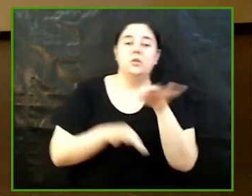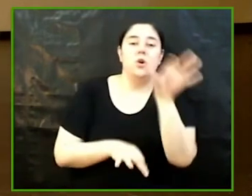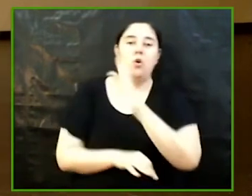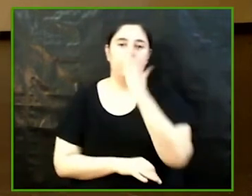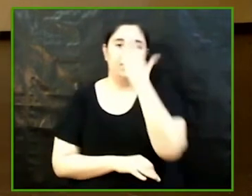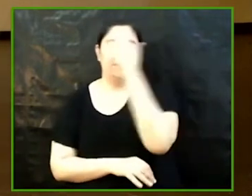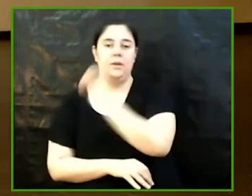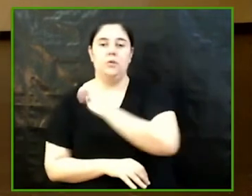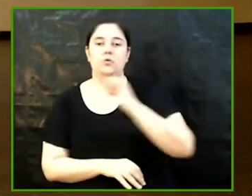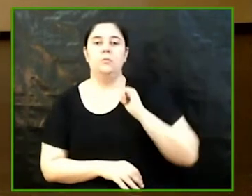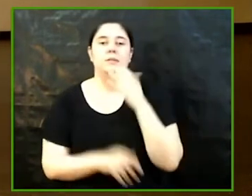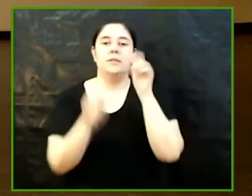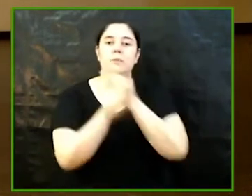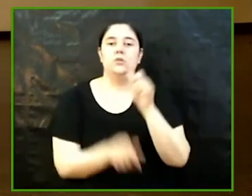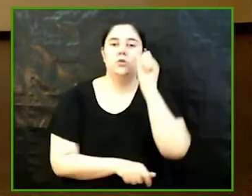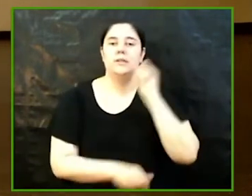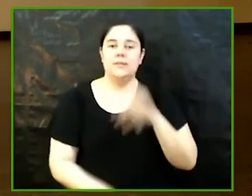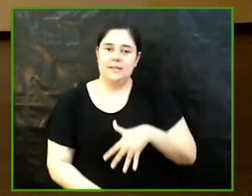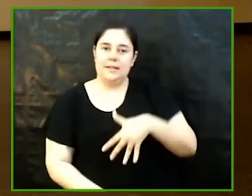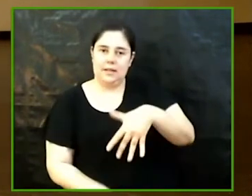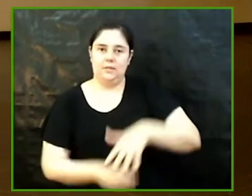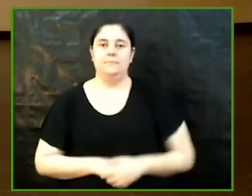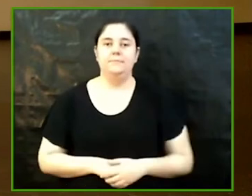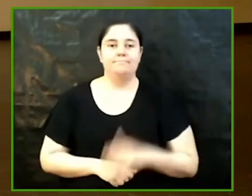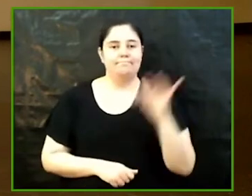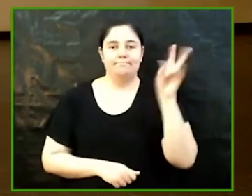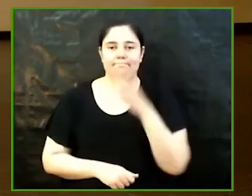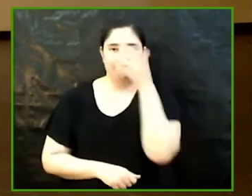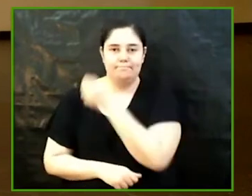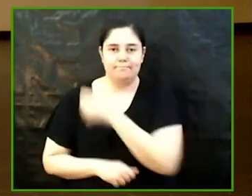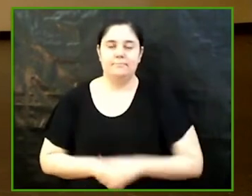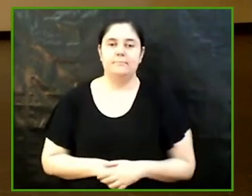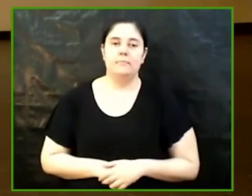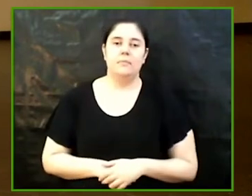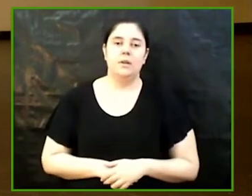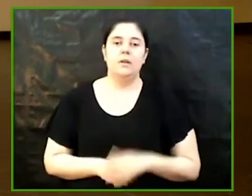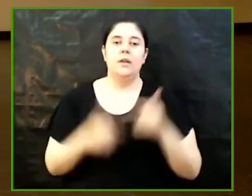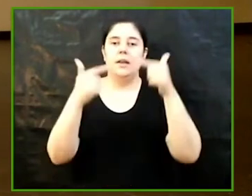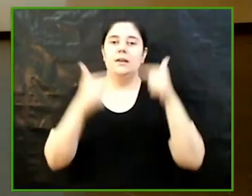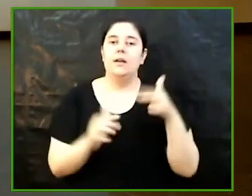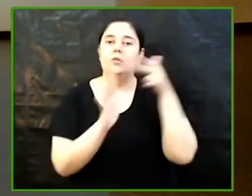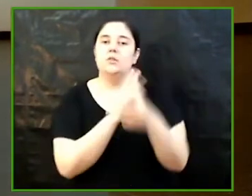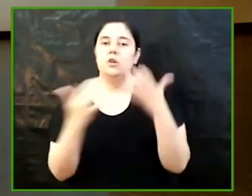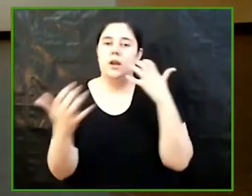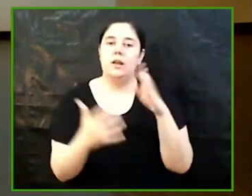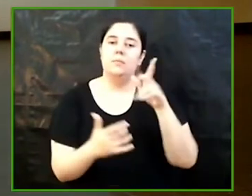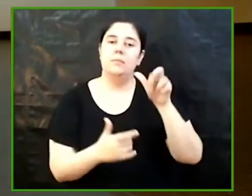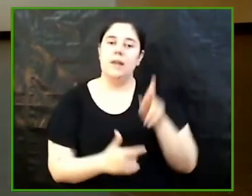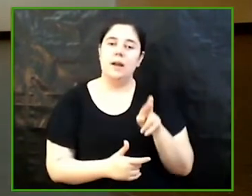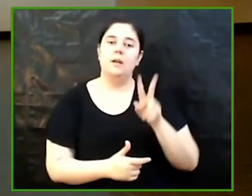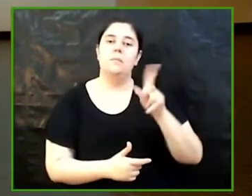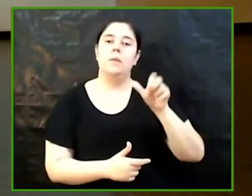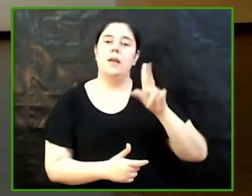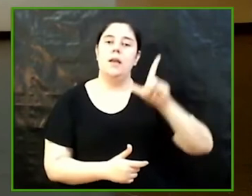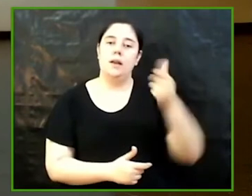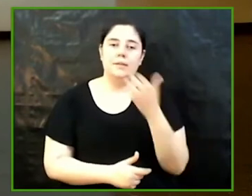Àngel Puyol González excusa l'assistència el grau en història de l'art Pilar Varela Fernández les